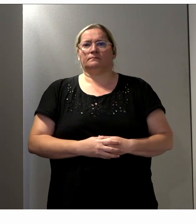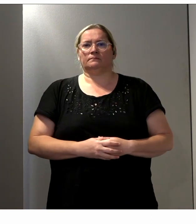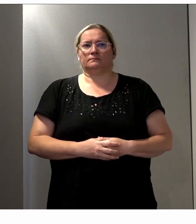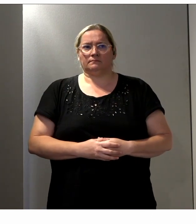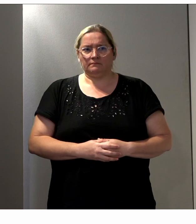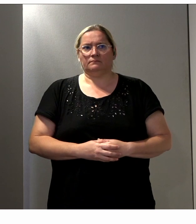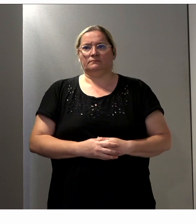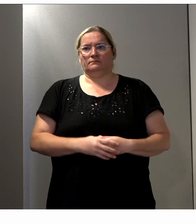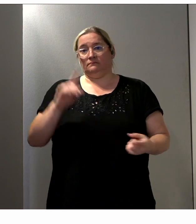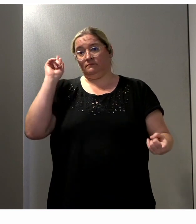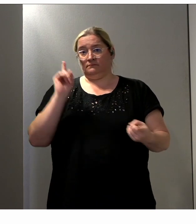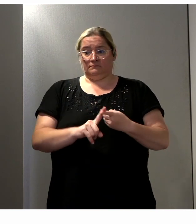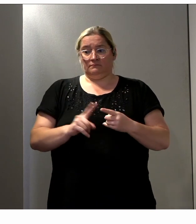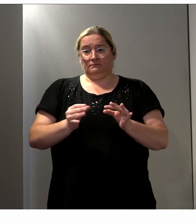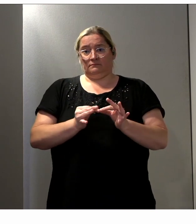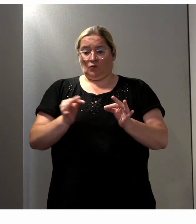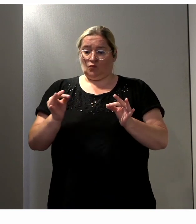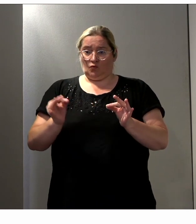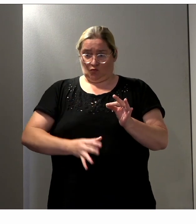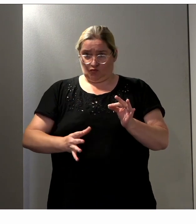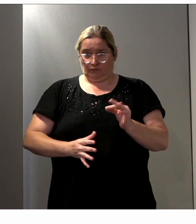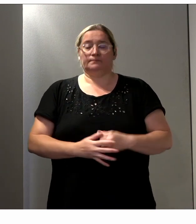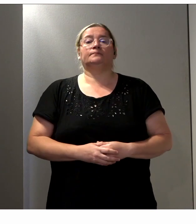de conclusion en définitive,